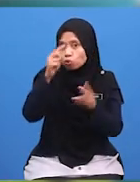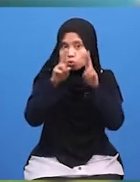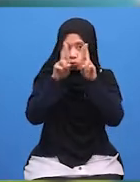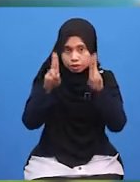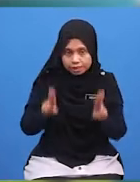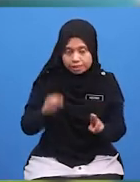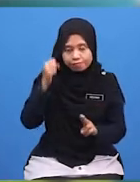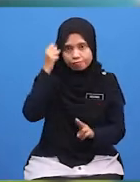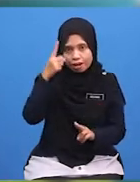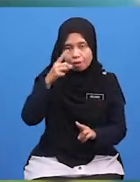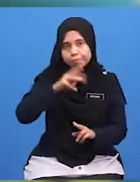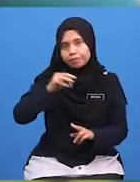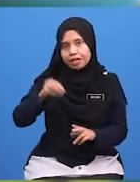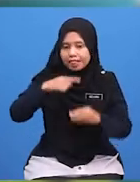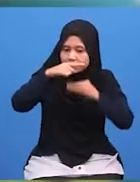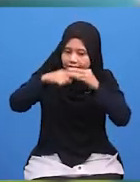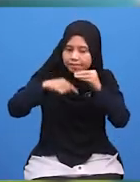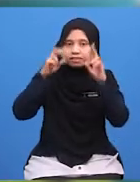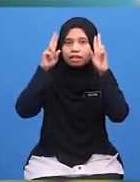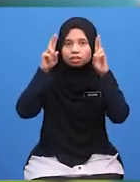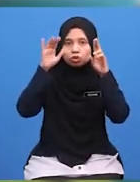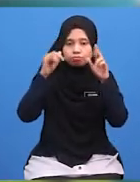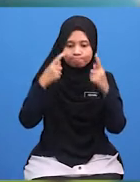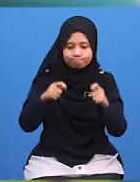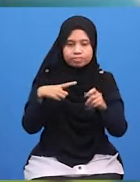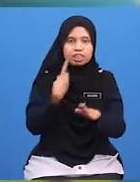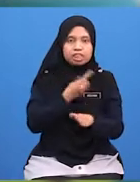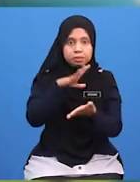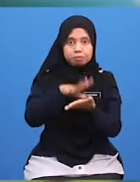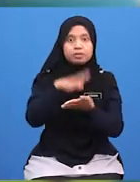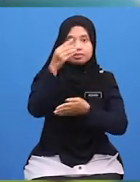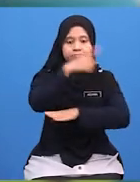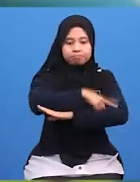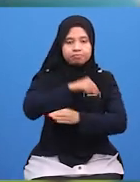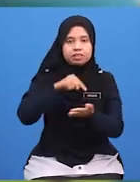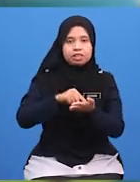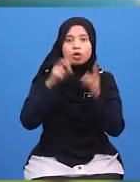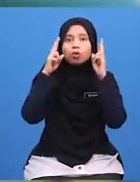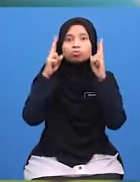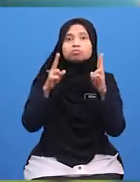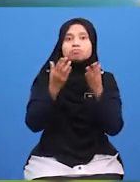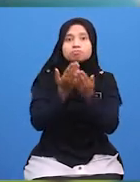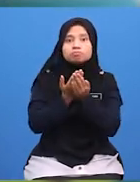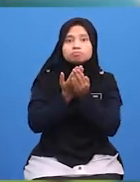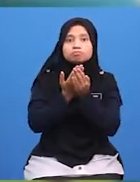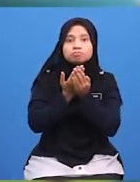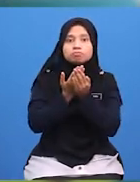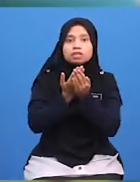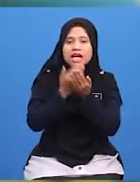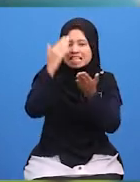Kefahaman Murid-Murid Tentang Tajuk Yang telah Kita Pelajari Pada Hari Ini Usaha Minta Murid-Murid